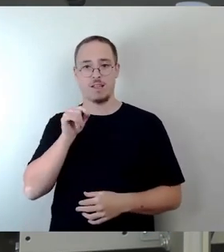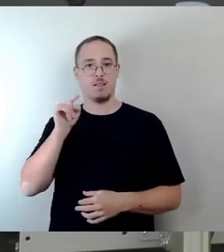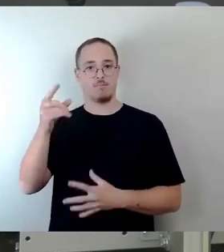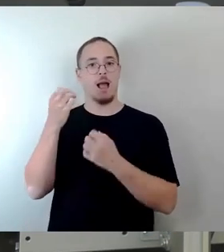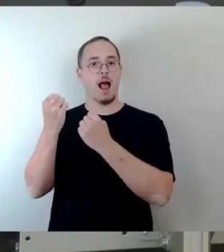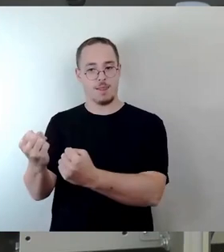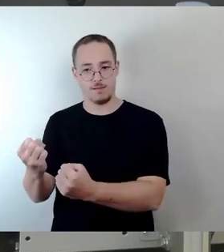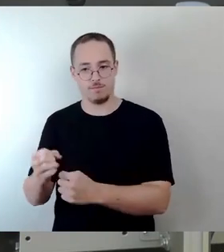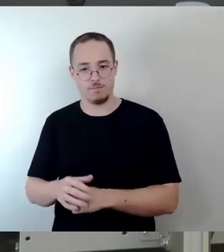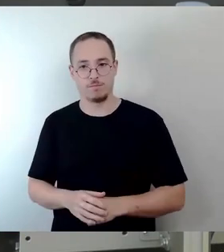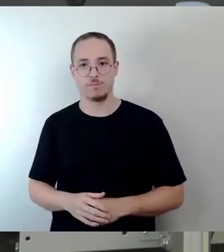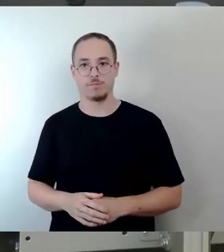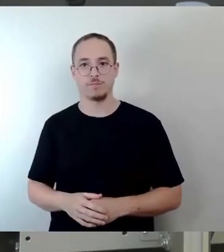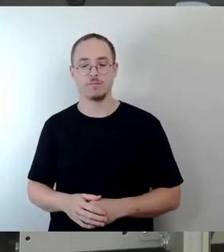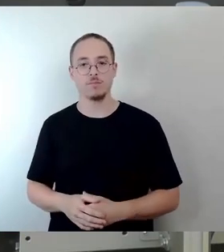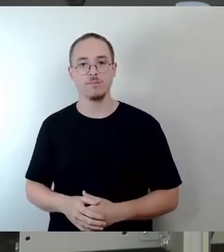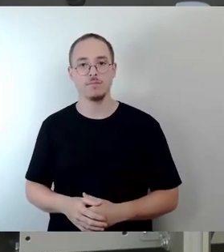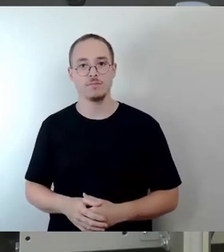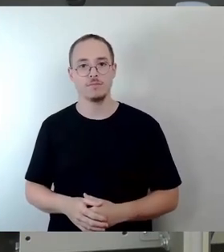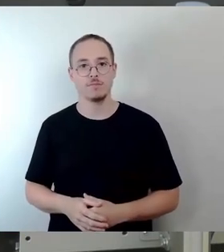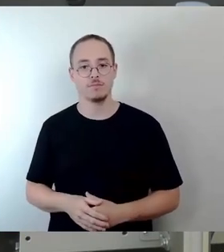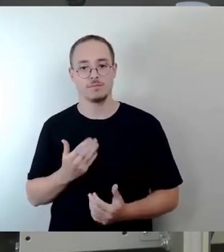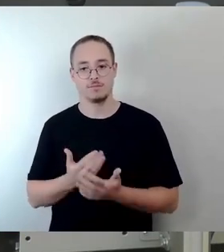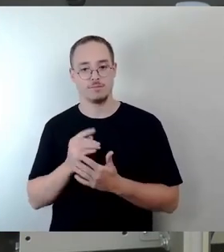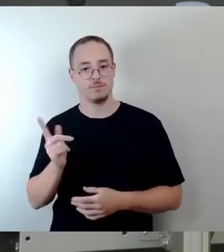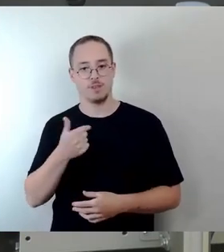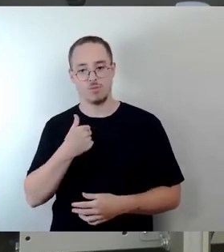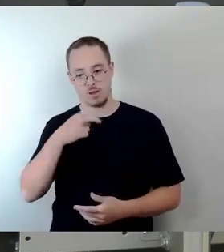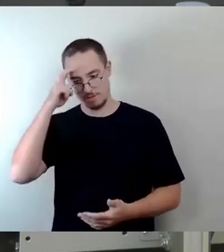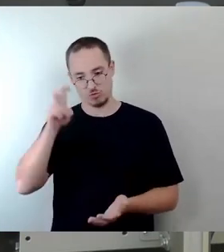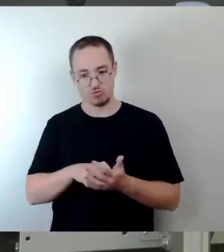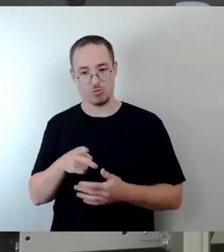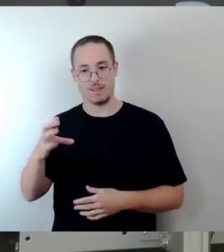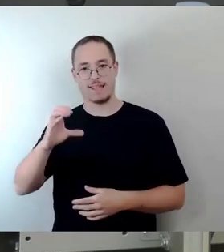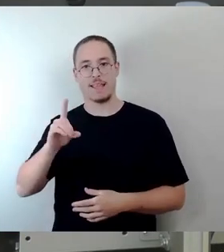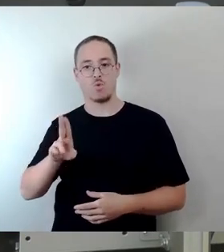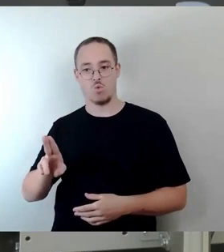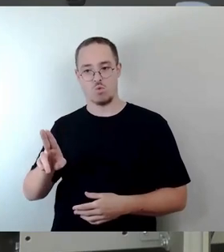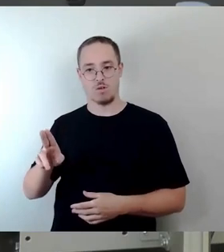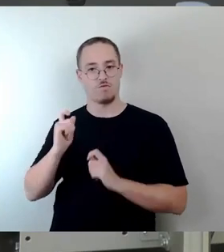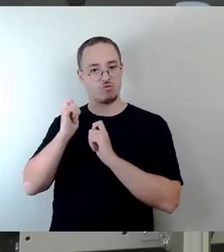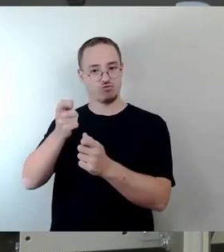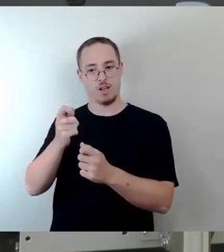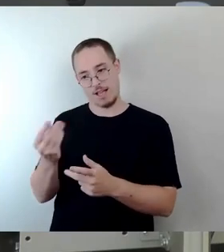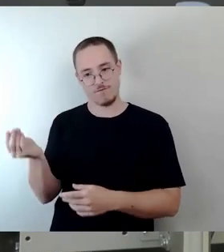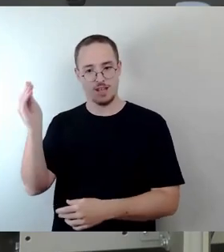Und wir sind doch einverstanden mit dem Erweiterungsvorschlag durch die CDU, dass noch weitere Akteure dazukommen.